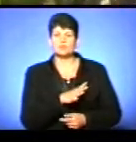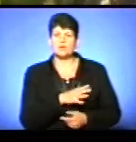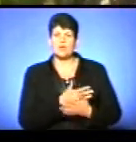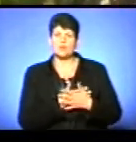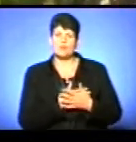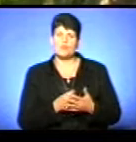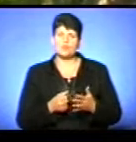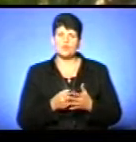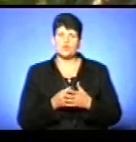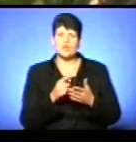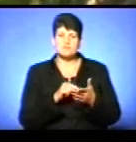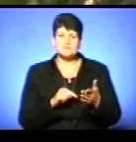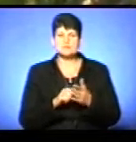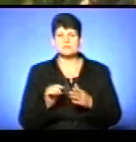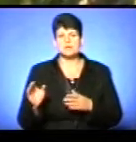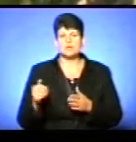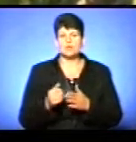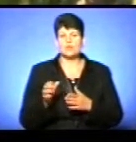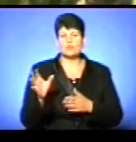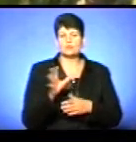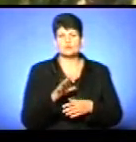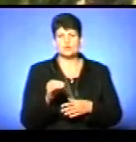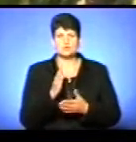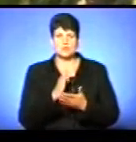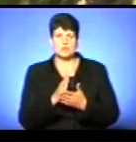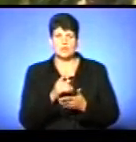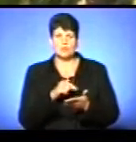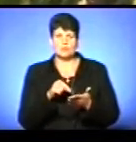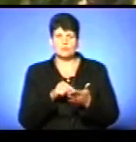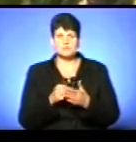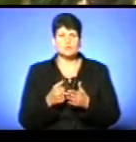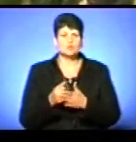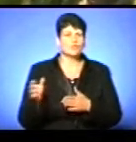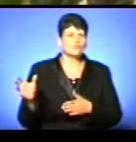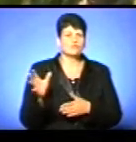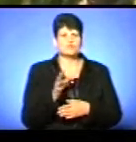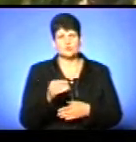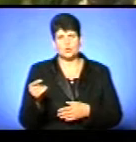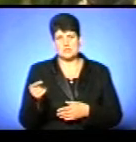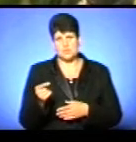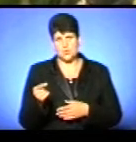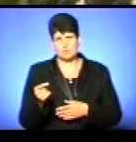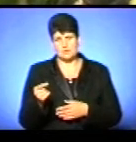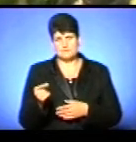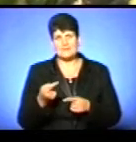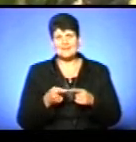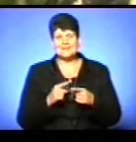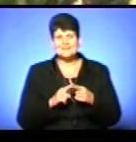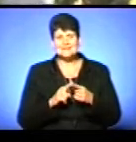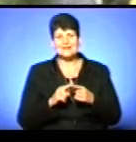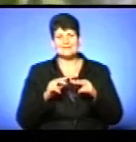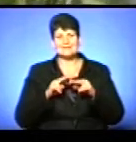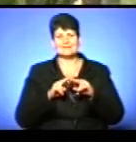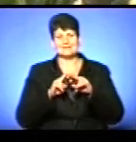міста, і до того, що робиться в місті, до всього Тернополя. І ця зірка вшанує